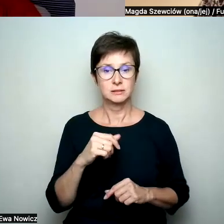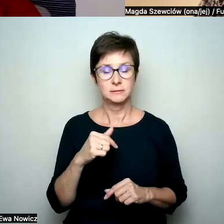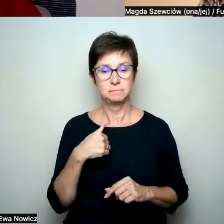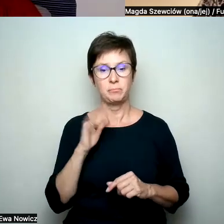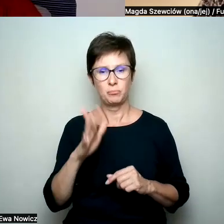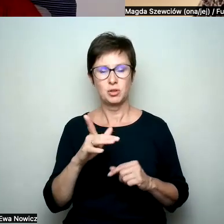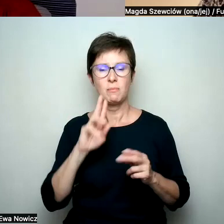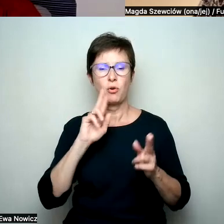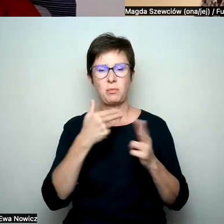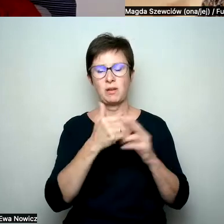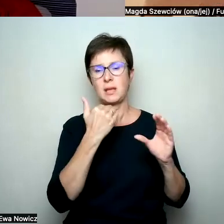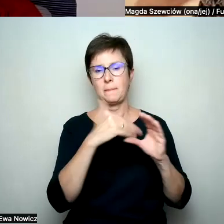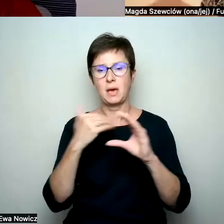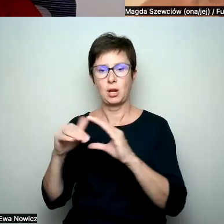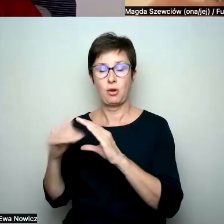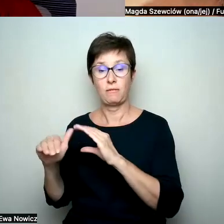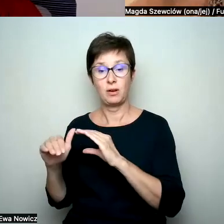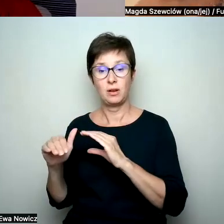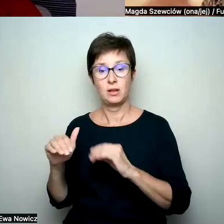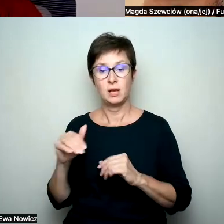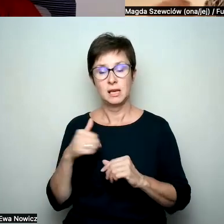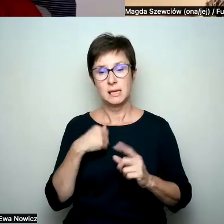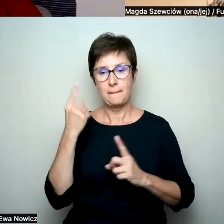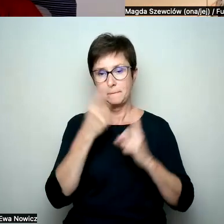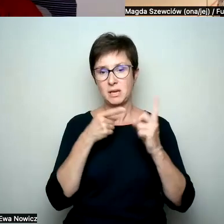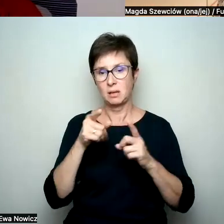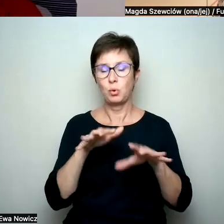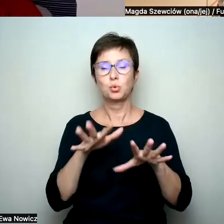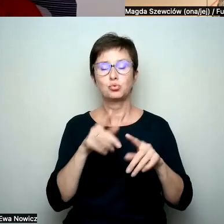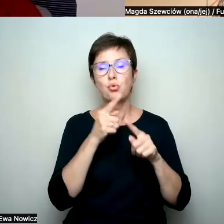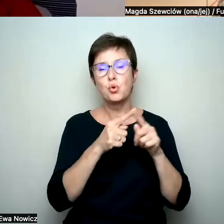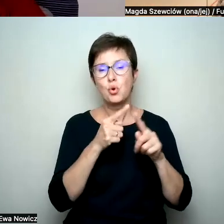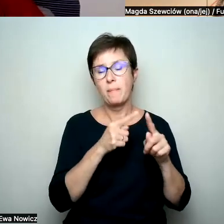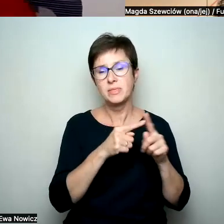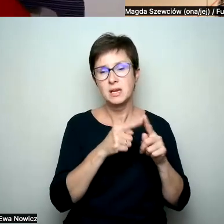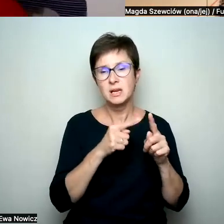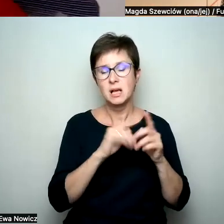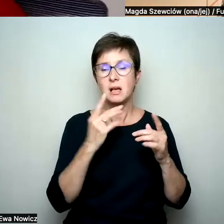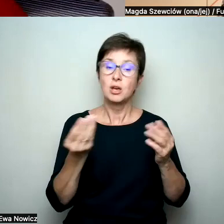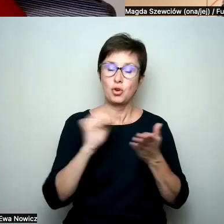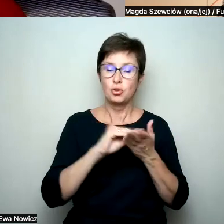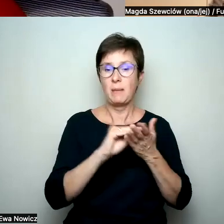mailowo, bo jakoś myślę, że tam dużo dodamy jeszcze jakichś linków.